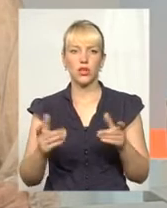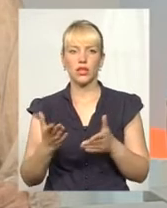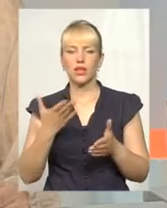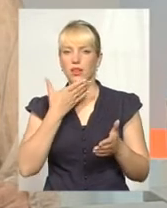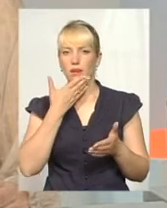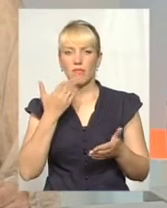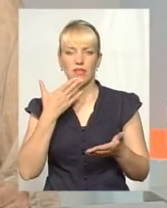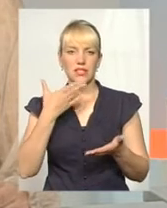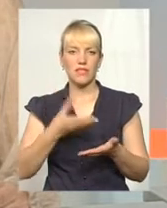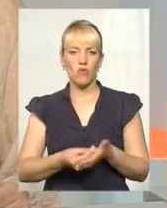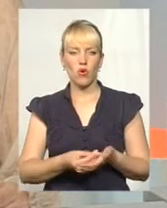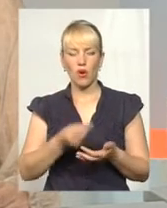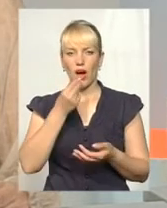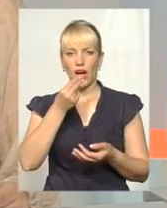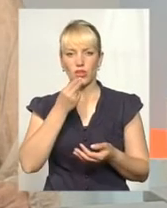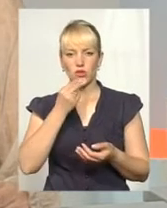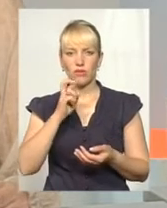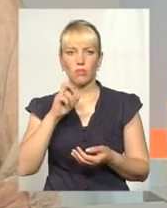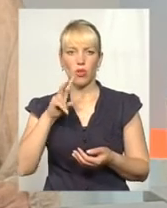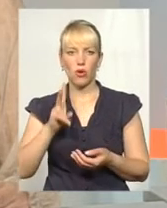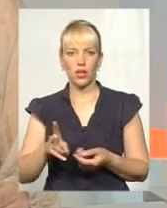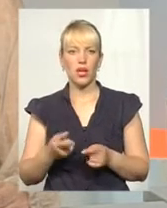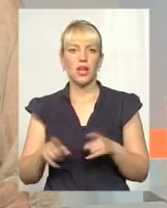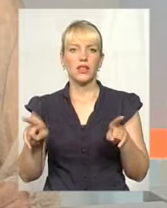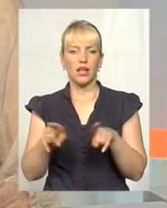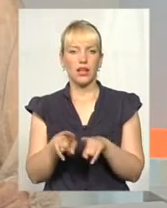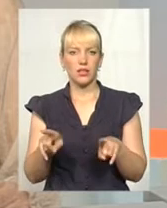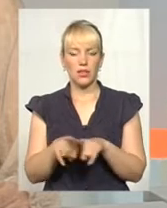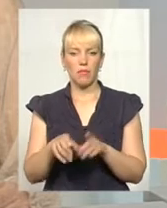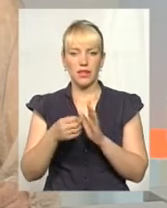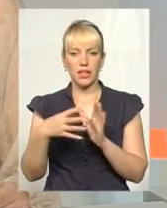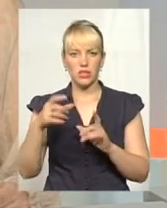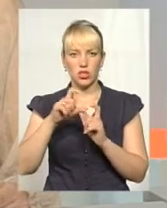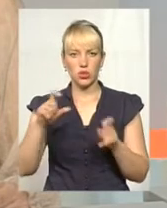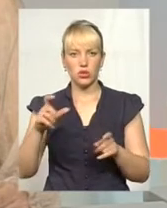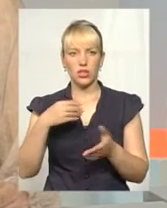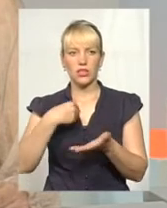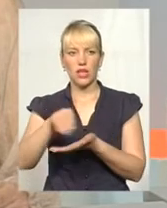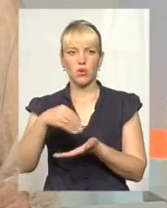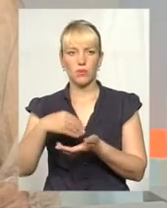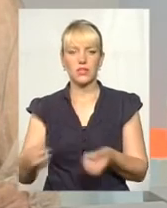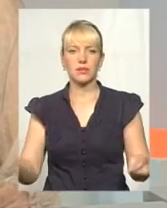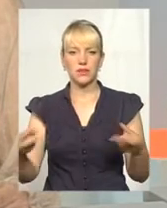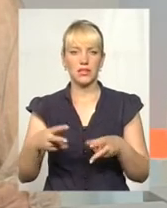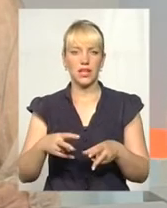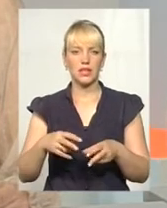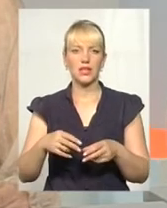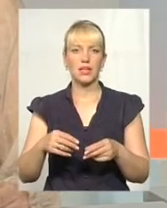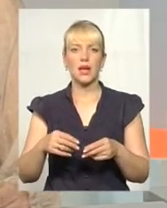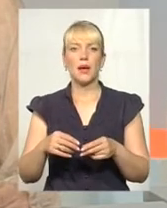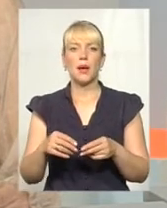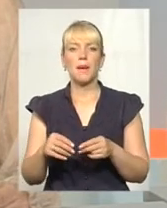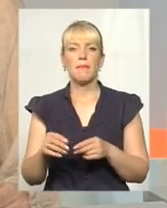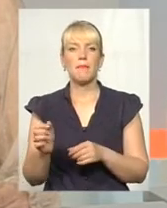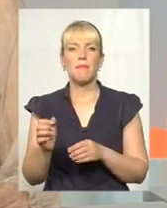свого дотепер харчоблоку. По 15-й школі відбувається закупівля спеціальних машин для читання дітей,